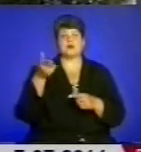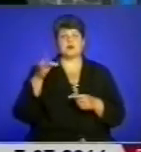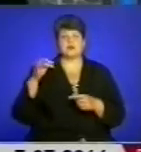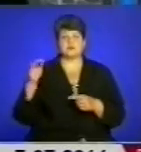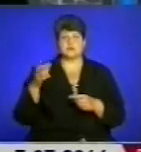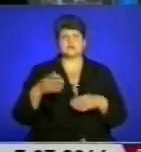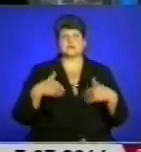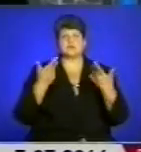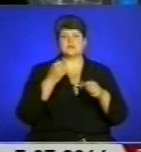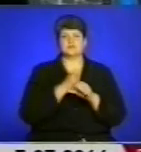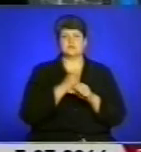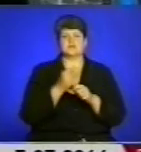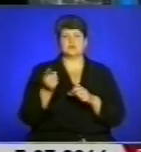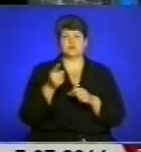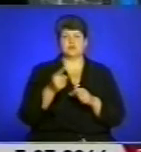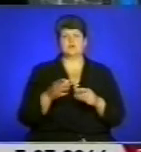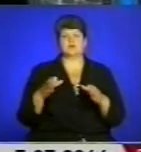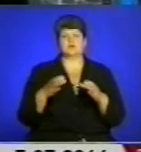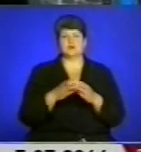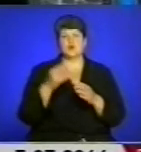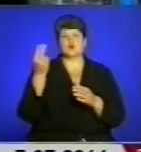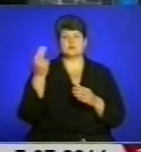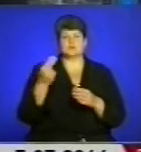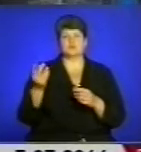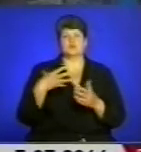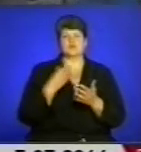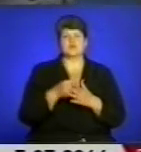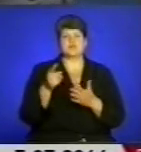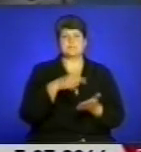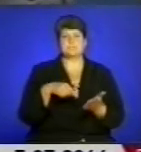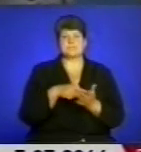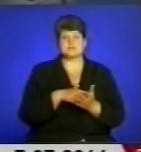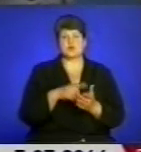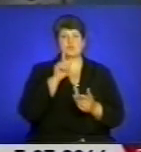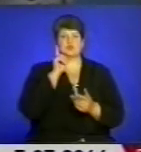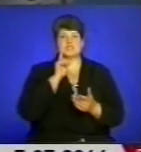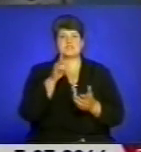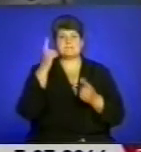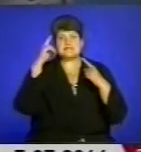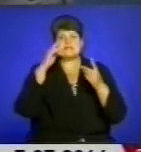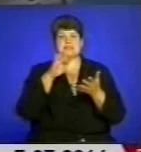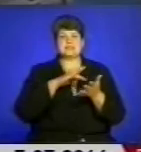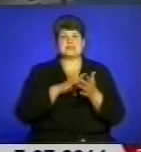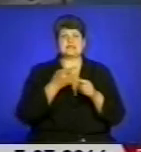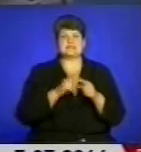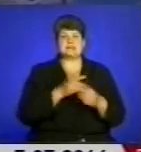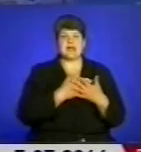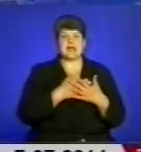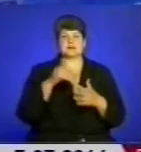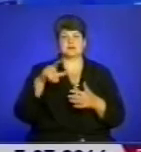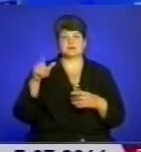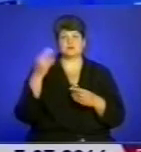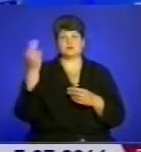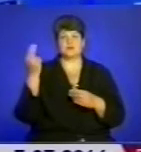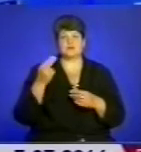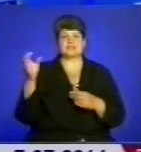у Тернополі волонтери спільноти «Розмалюй своє місто Тернопіль» і «Молодіжний мистецький центр». Саме ці активісти розмалювали у синьо-жовті кольори